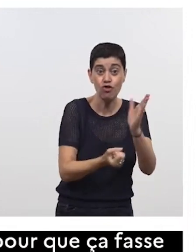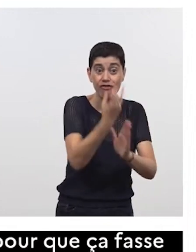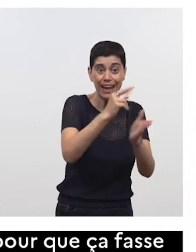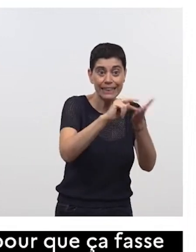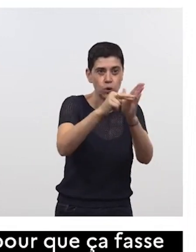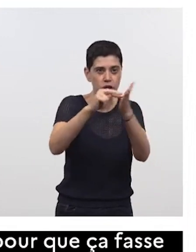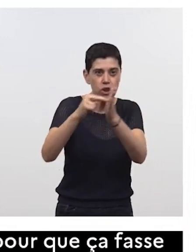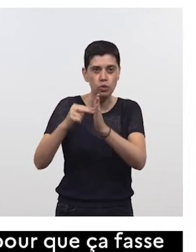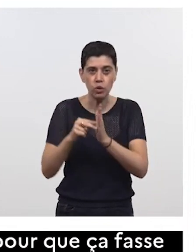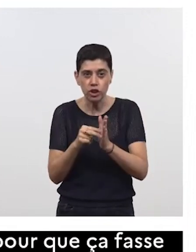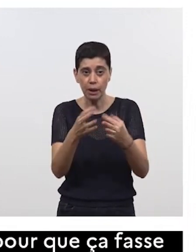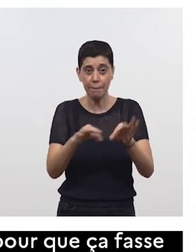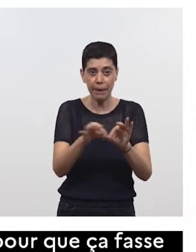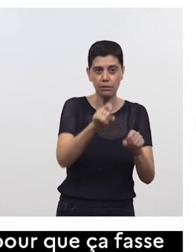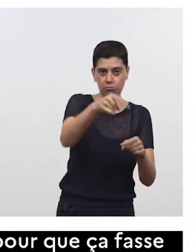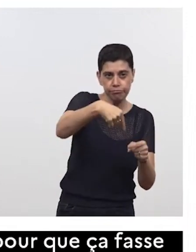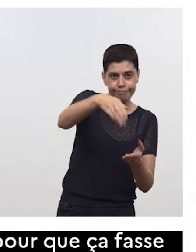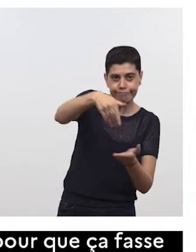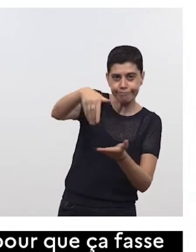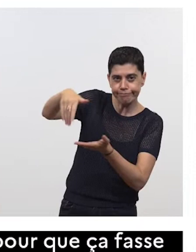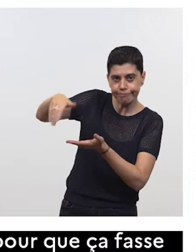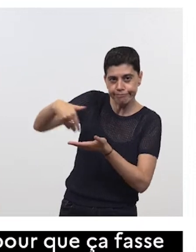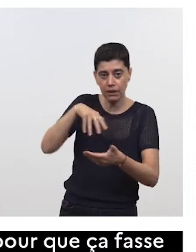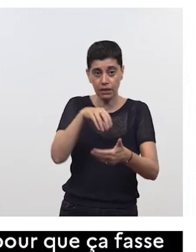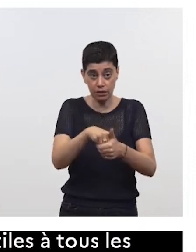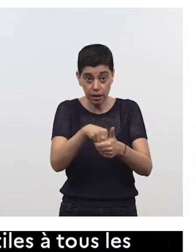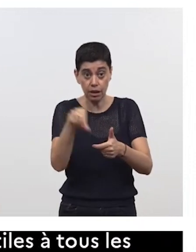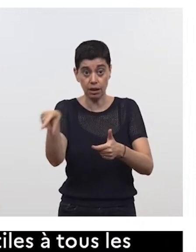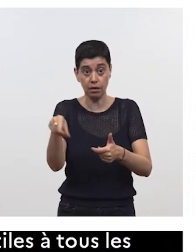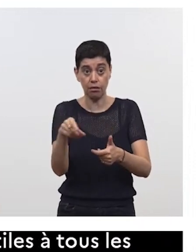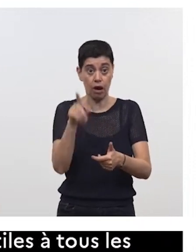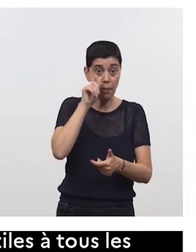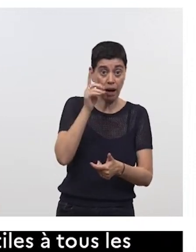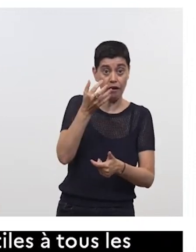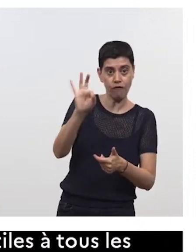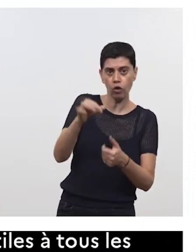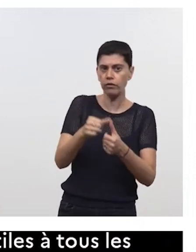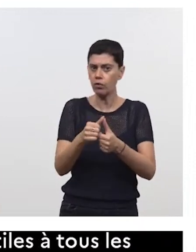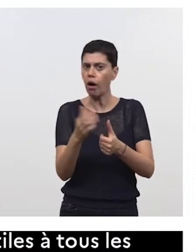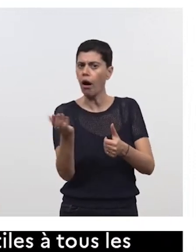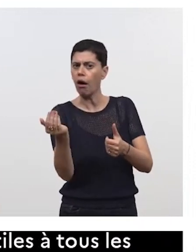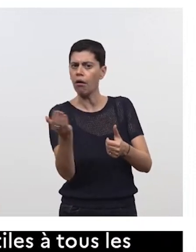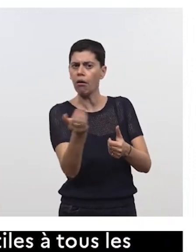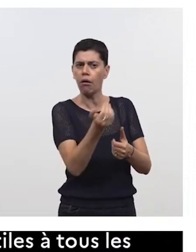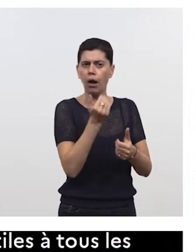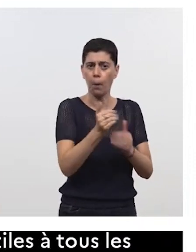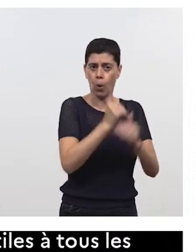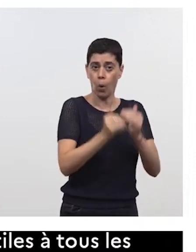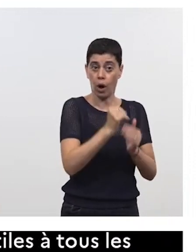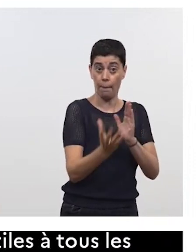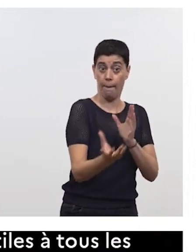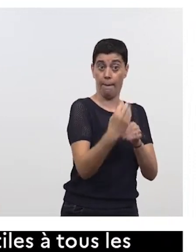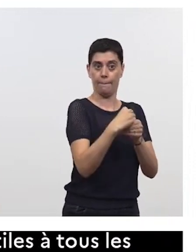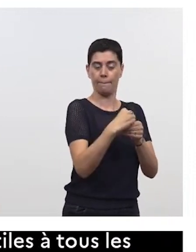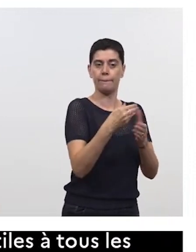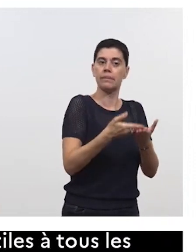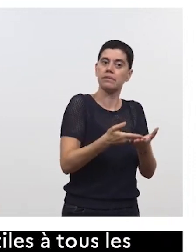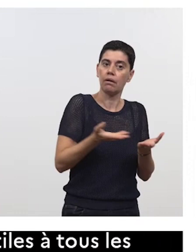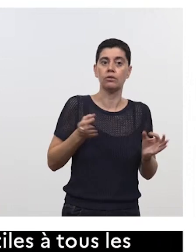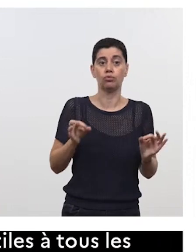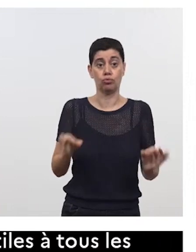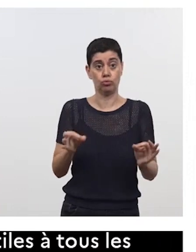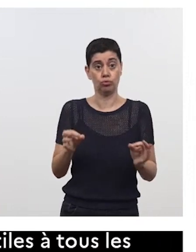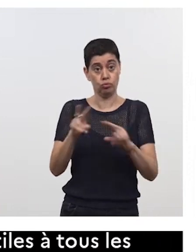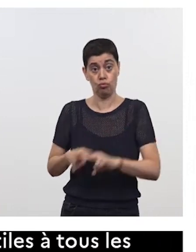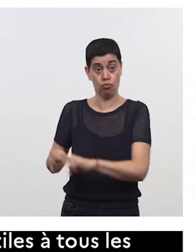chaque État membre, dont l'Allemagne et la France, peuvent ensuite emprunter et l'incorporer dans nos programmes, c'est le sens de ce que doit faire l